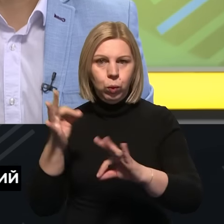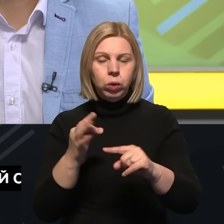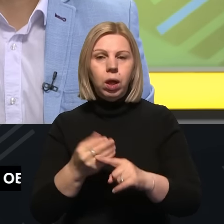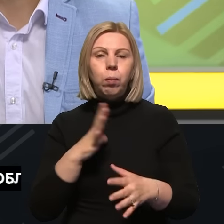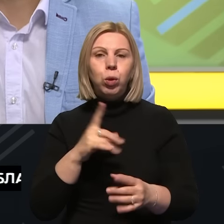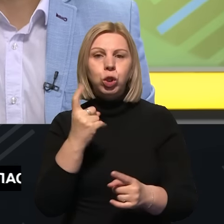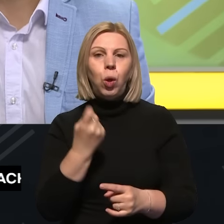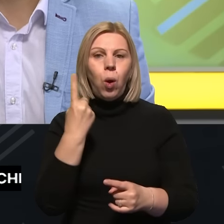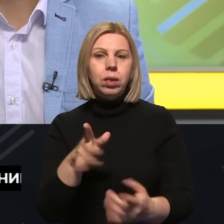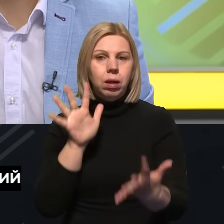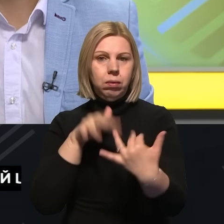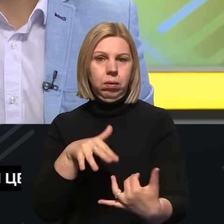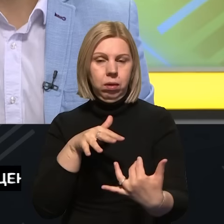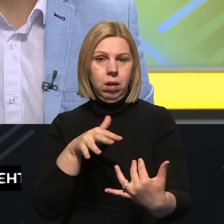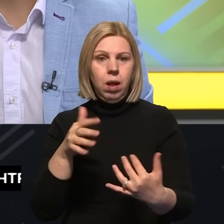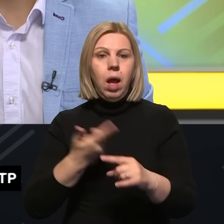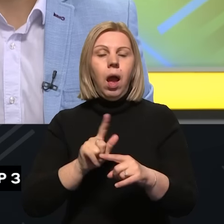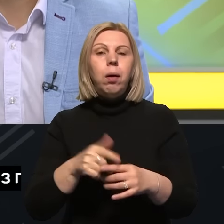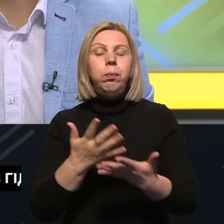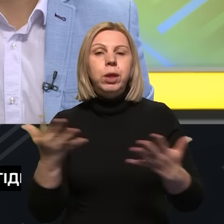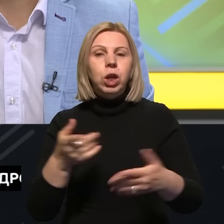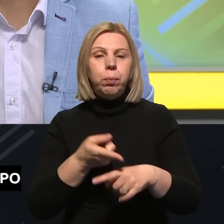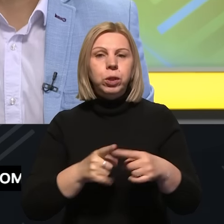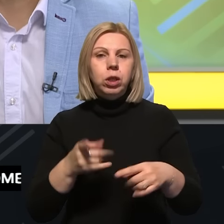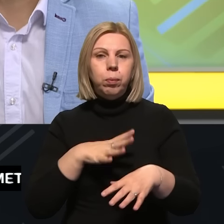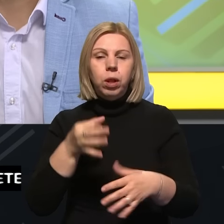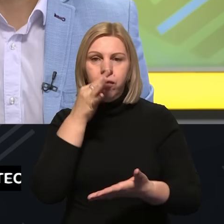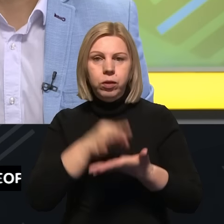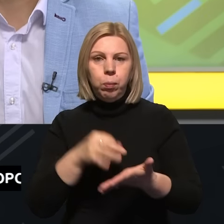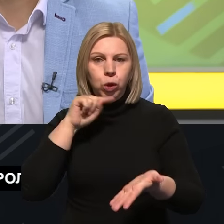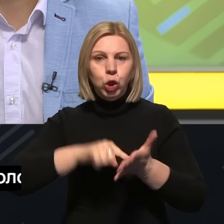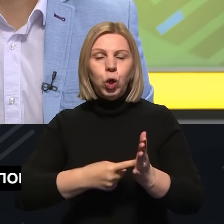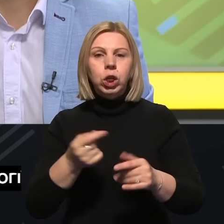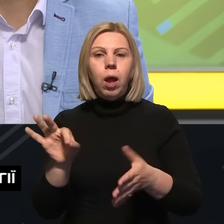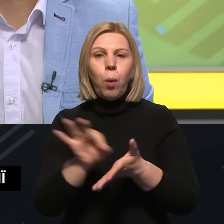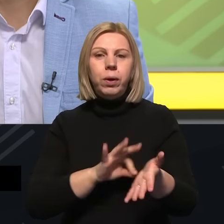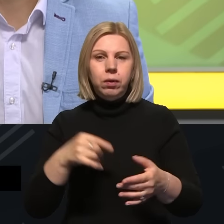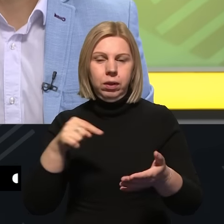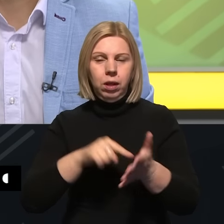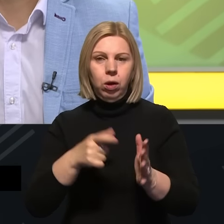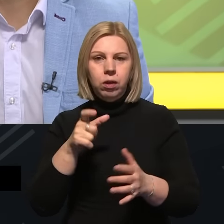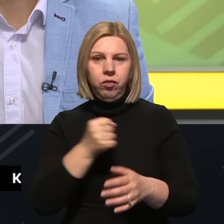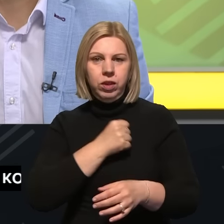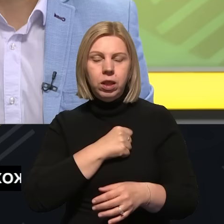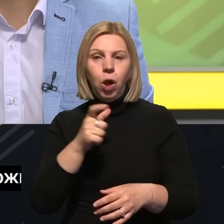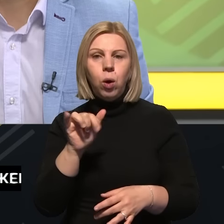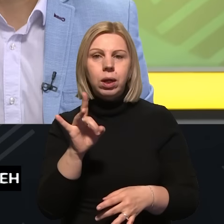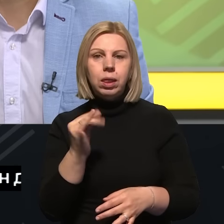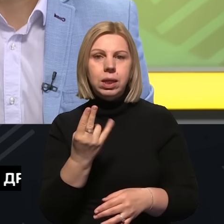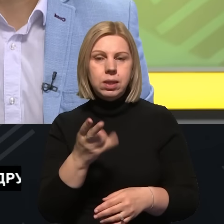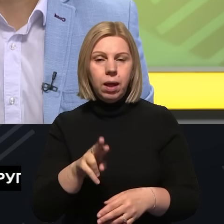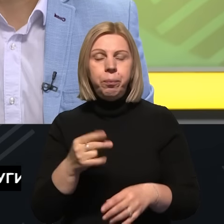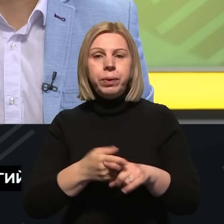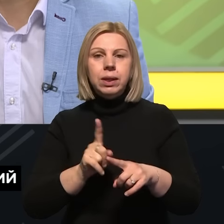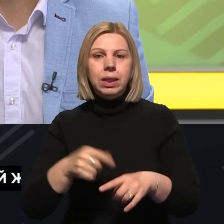101 бойове зіткнення, більша частина з яких була в зоні відповідальності саме оперативно-стратегічного угрупування військ Хортиця – це